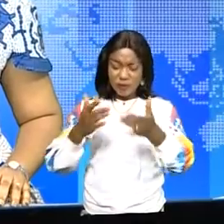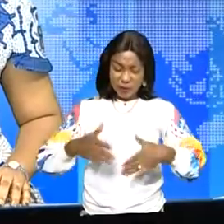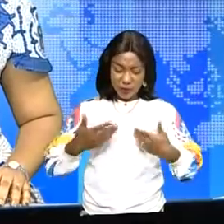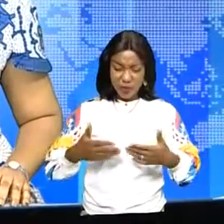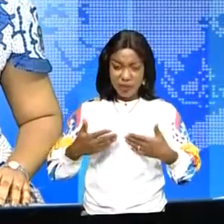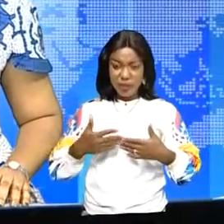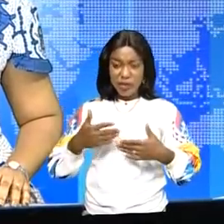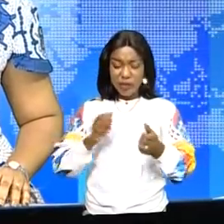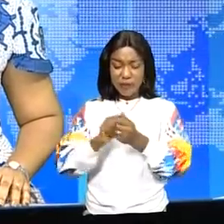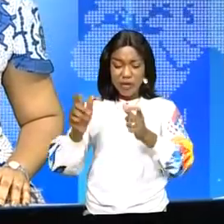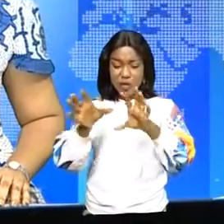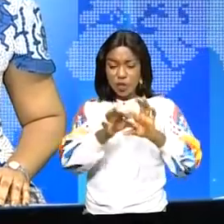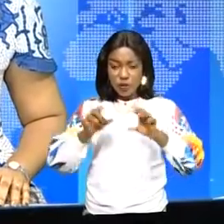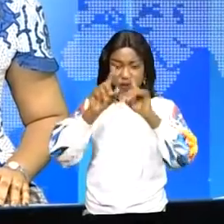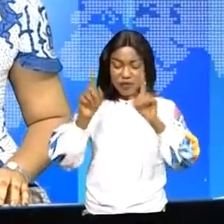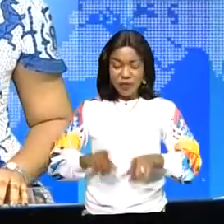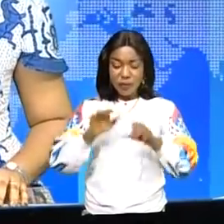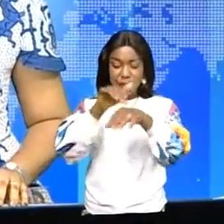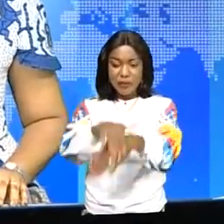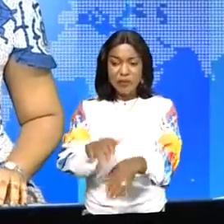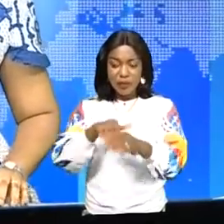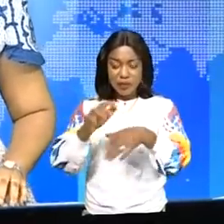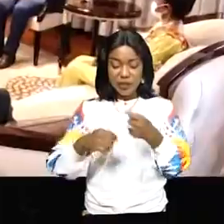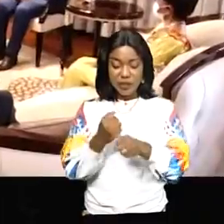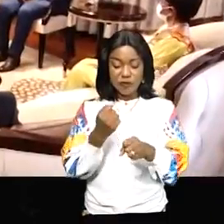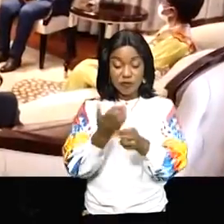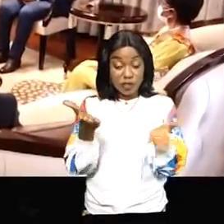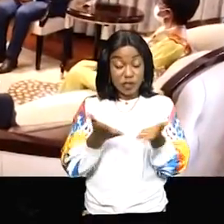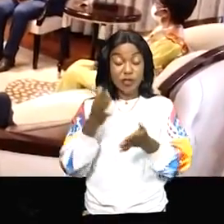l'Union africaine venues participer aux travaux de Kinshasa.